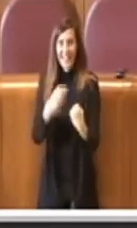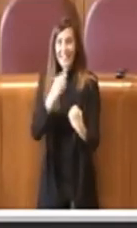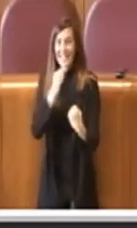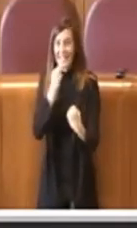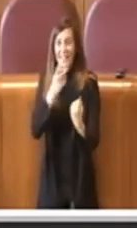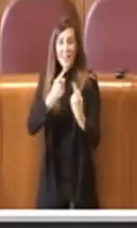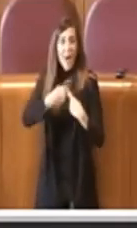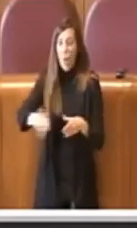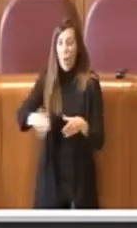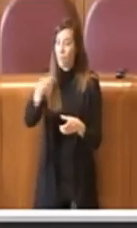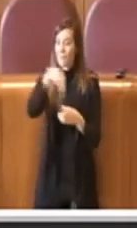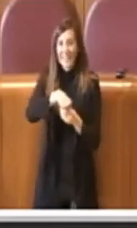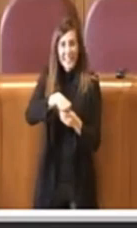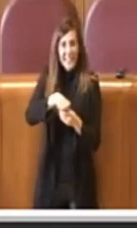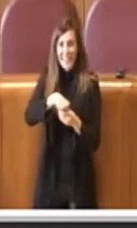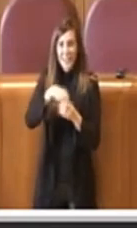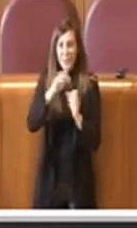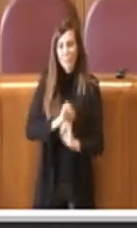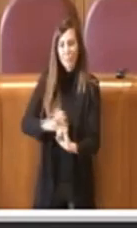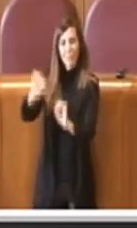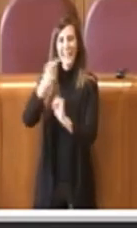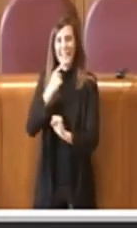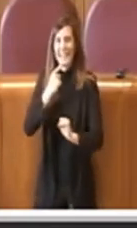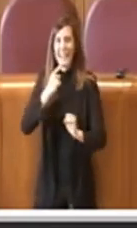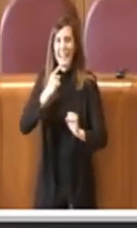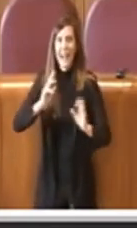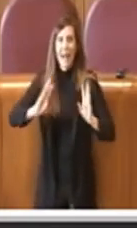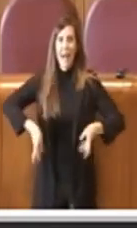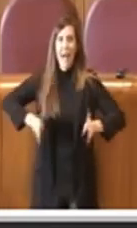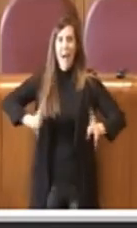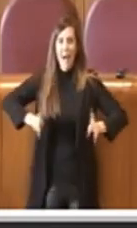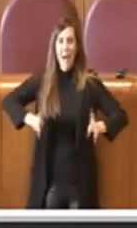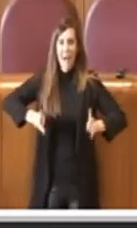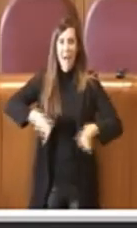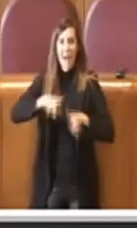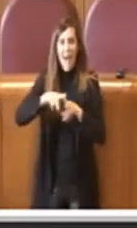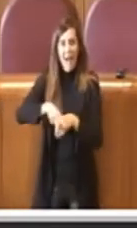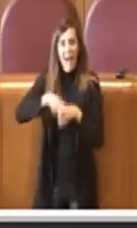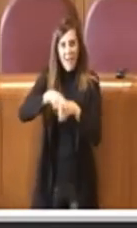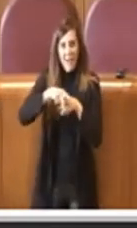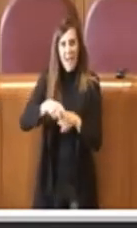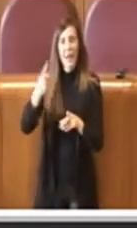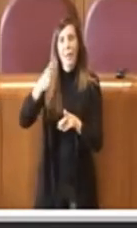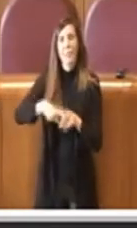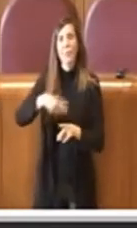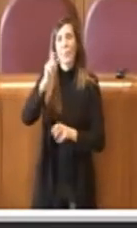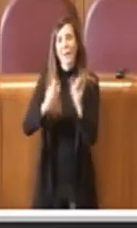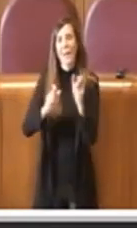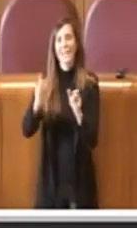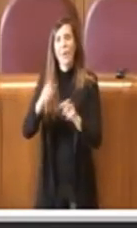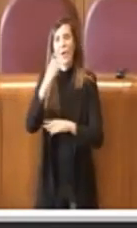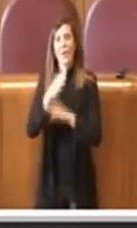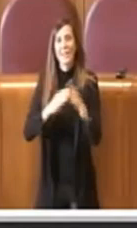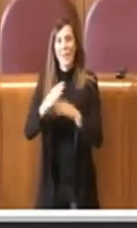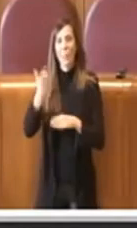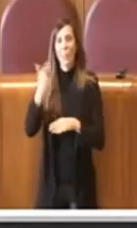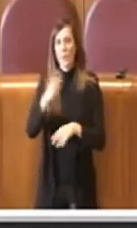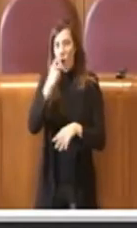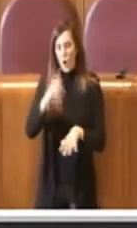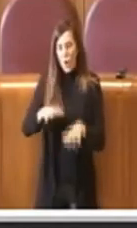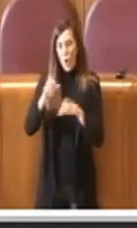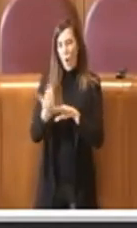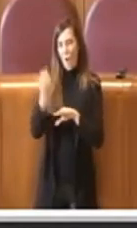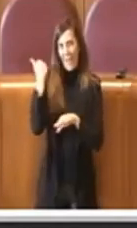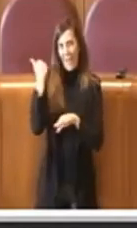botticelle e il trasporto dedicato ai soggetti con disabilità. Dico per ovvie ragioni perché a novembre abbiamo votato,